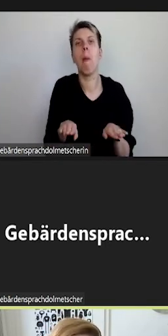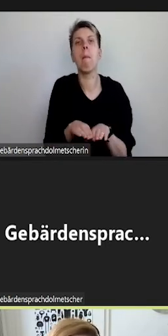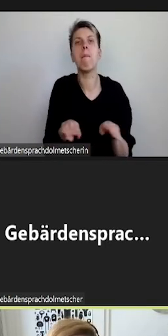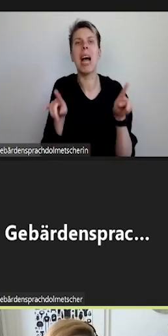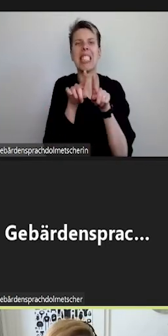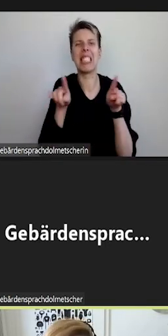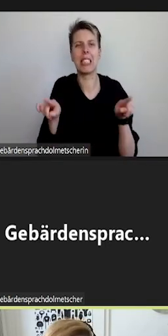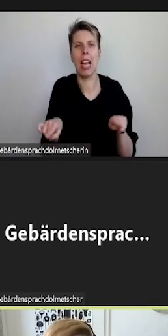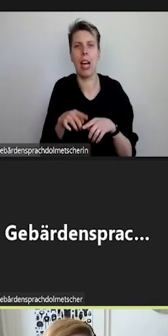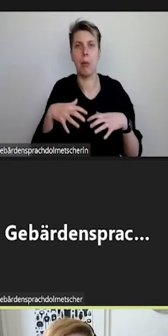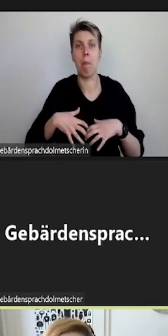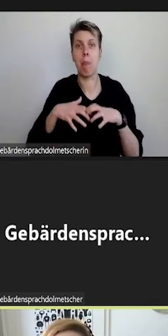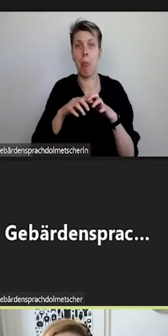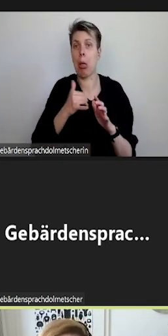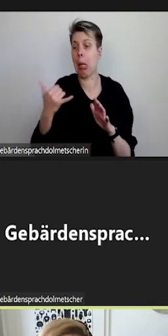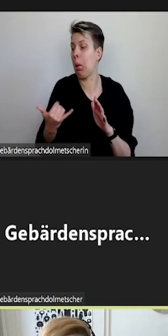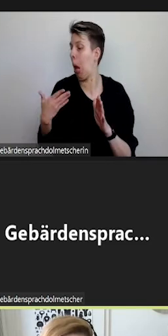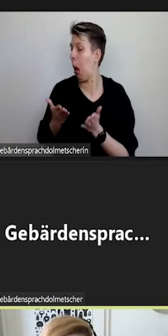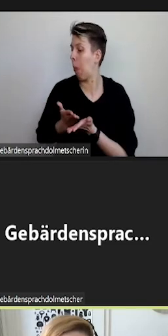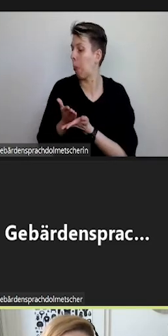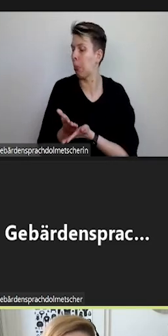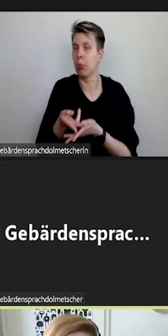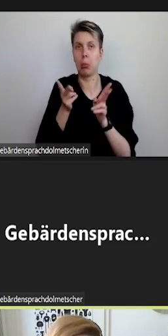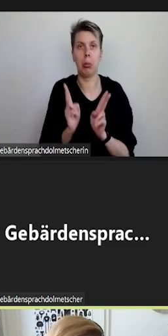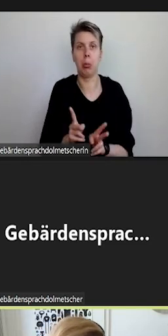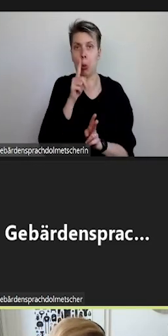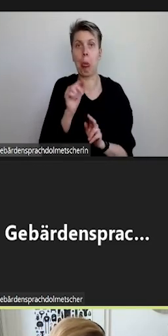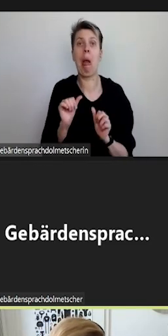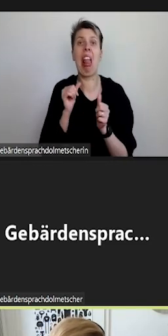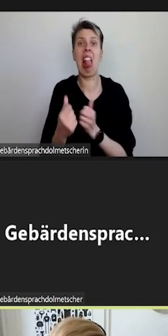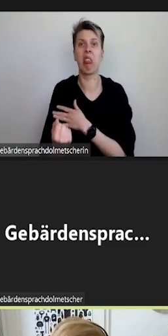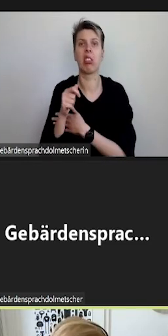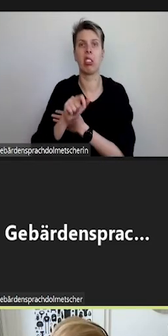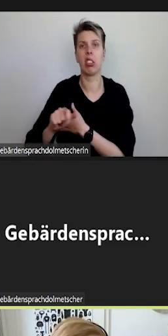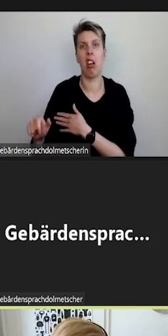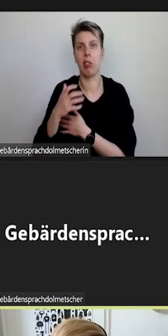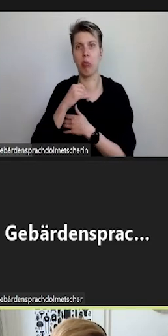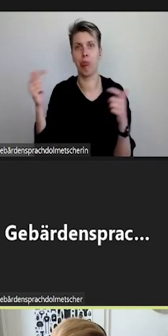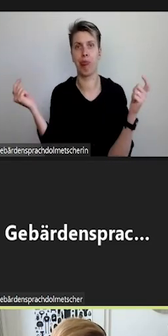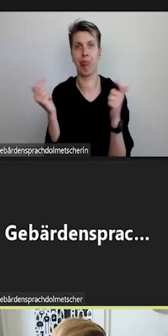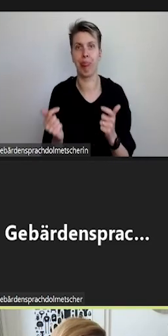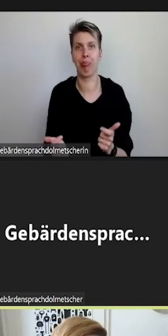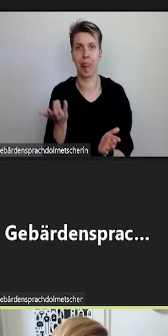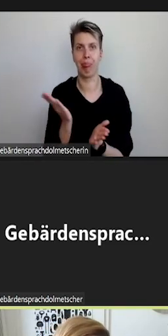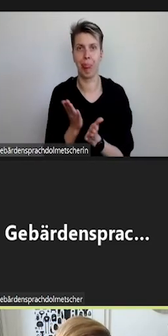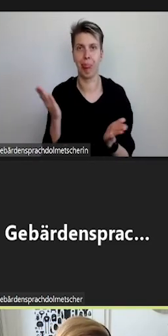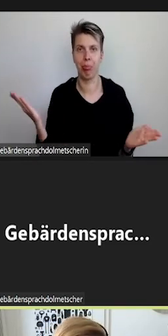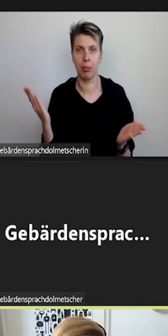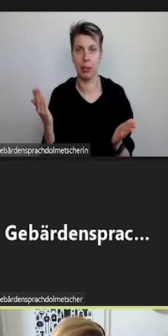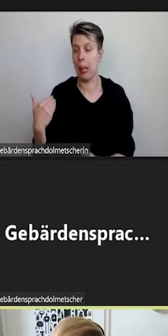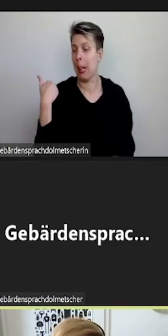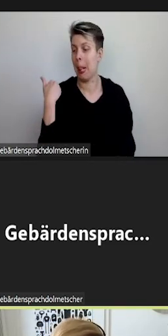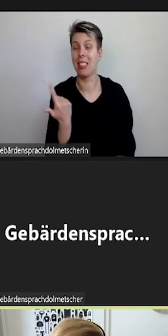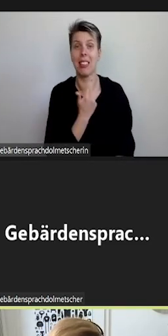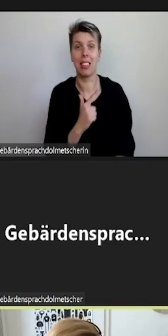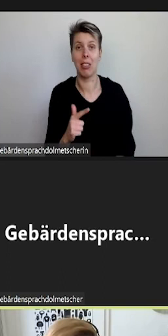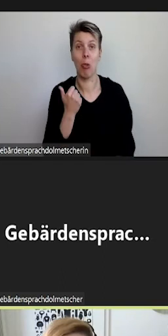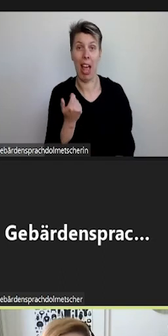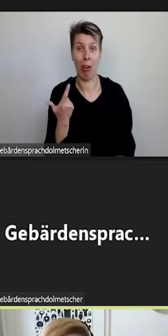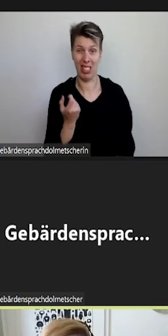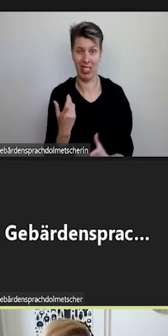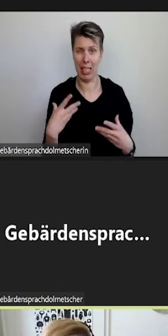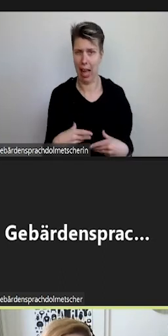Und danach hatten wir jahrelang noch Hilfskraftmittel zur Verfügung, um den Lageplan zu pflegen. Seit Anfang 2021